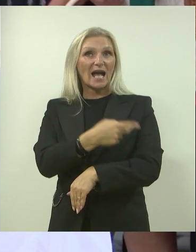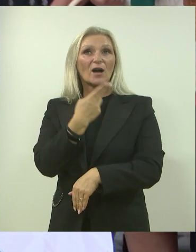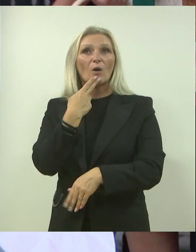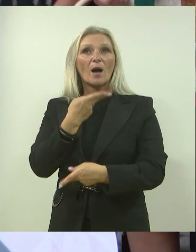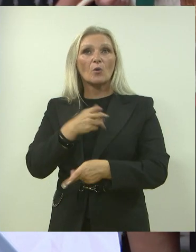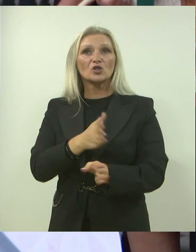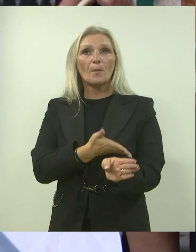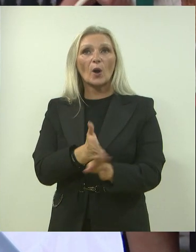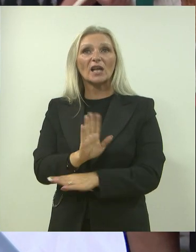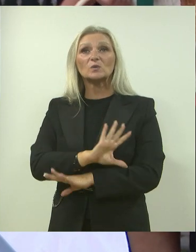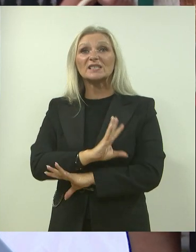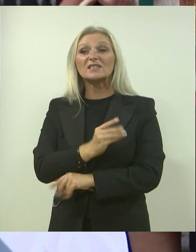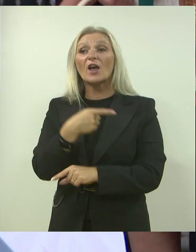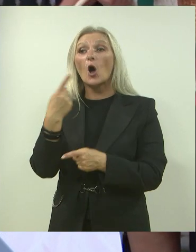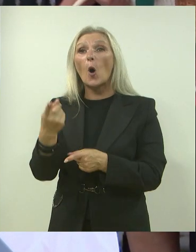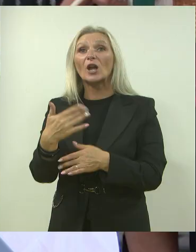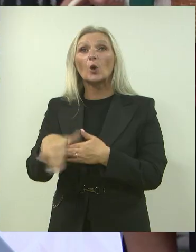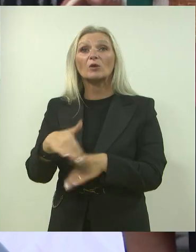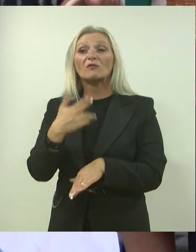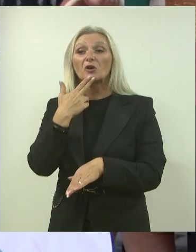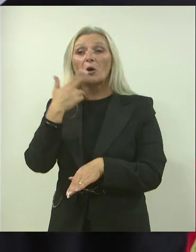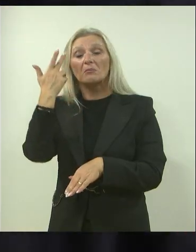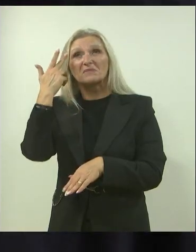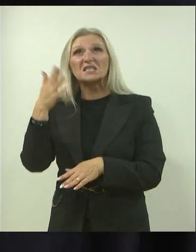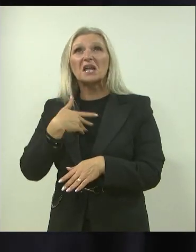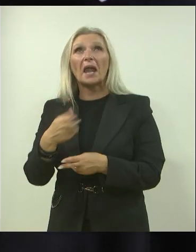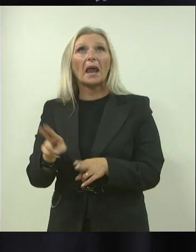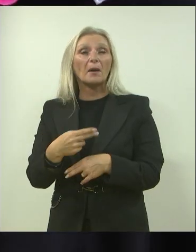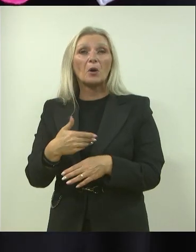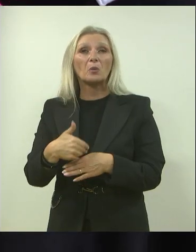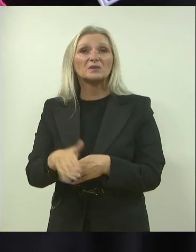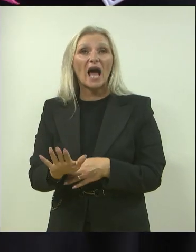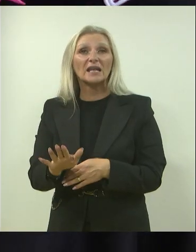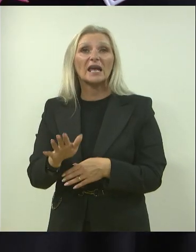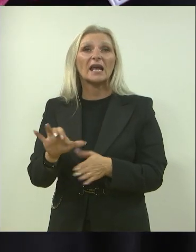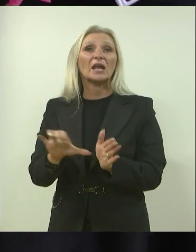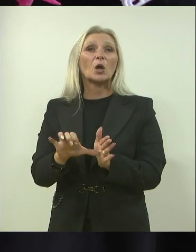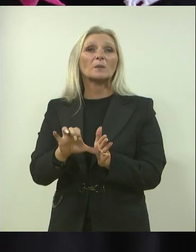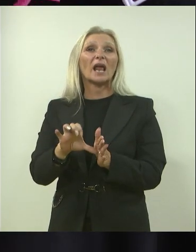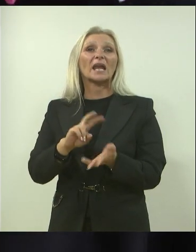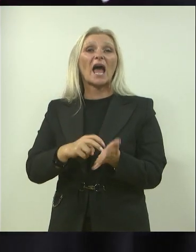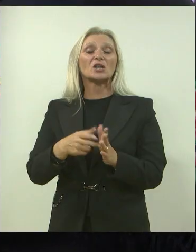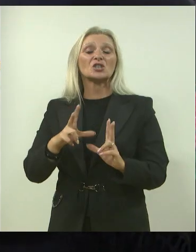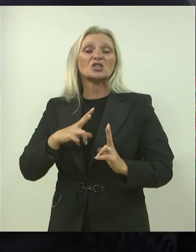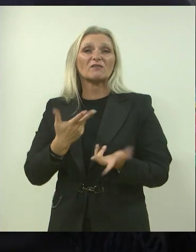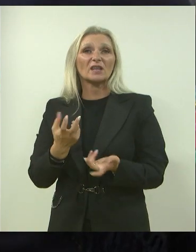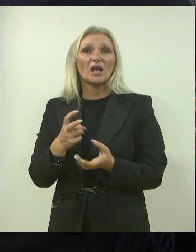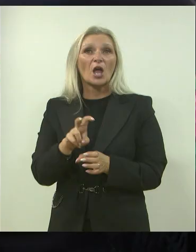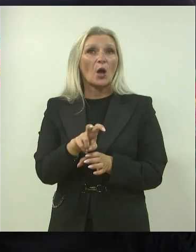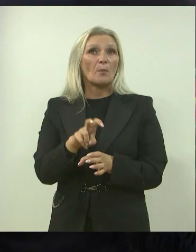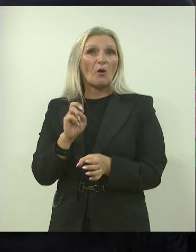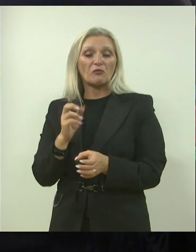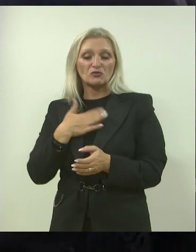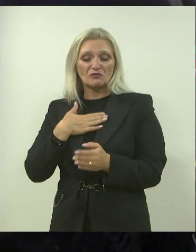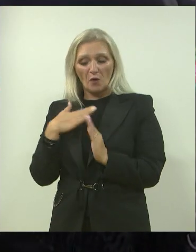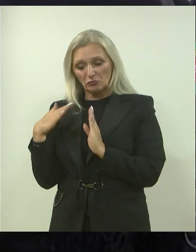pokrenuti sve one umirovljenike koji misle da ne mogu dalje na normalan način živjeti, povukavši se u